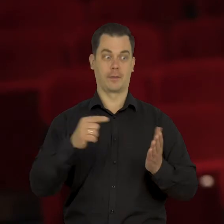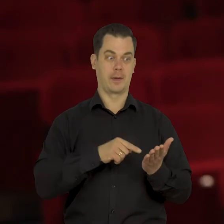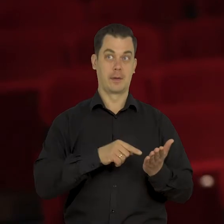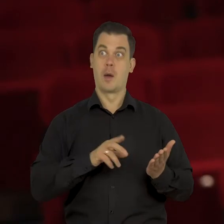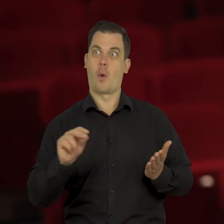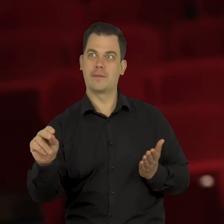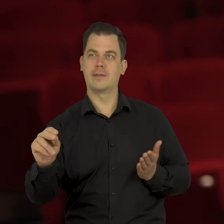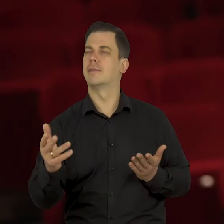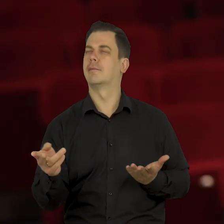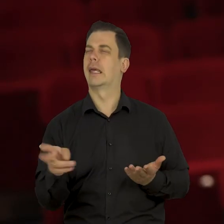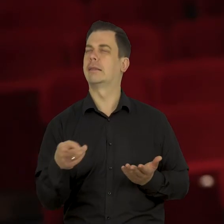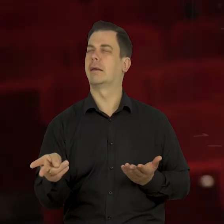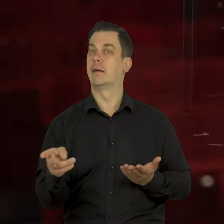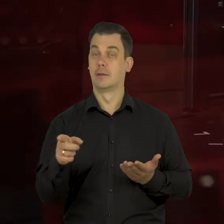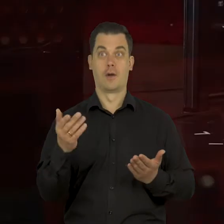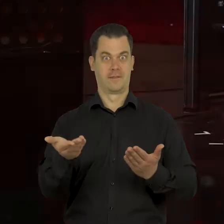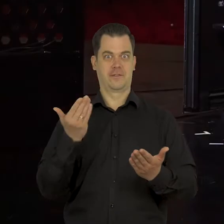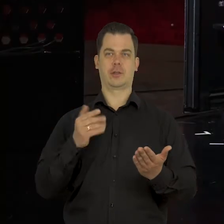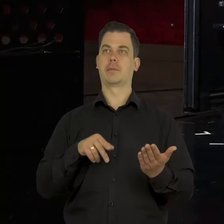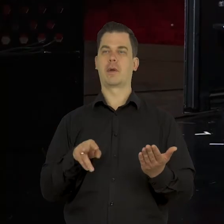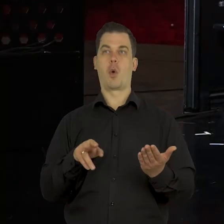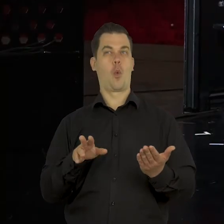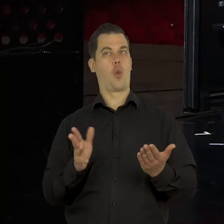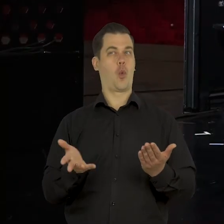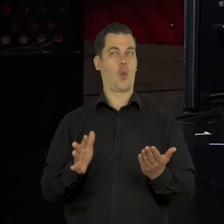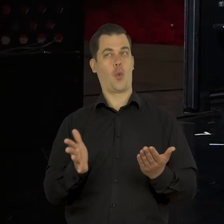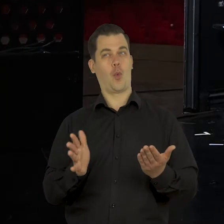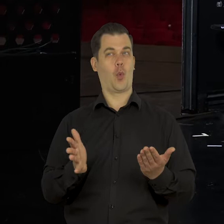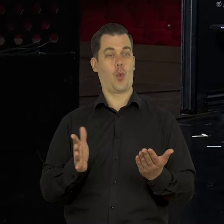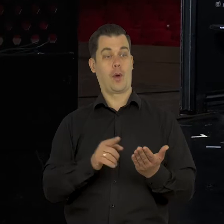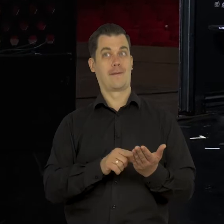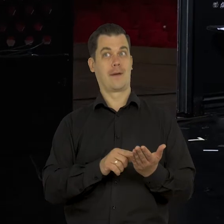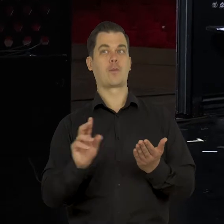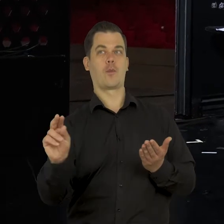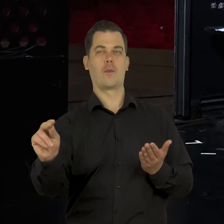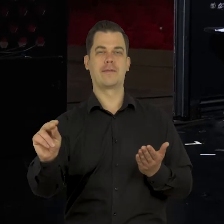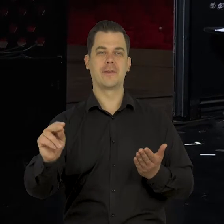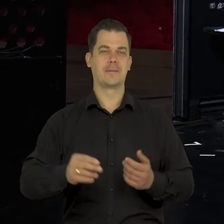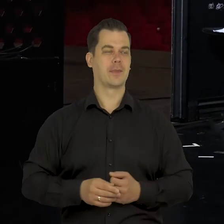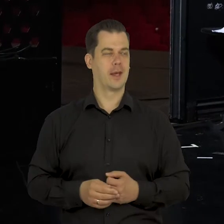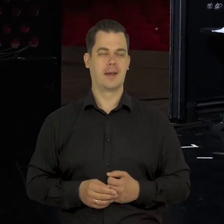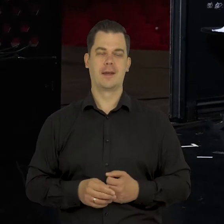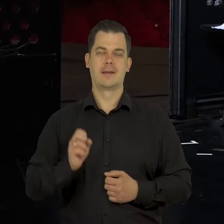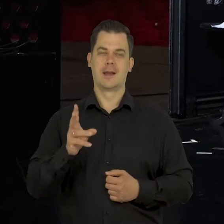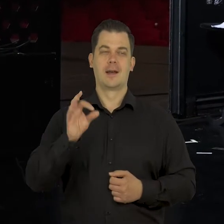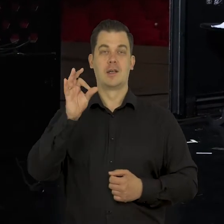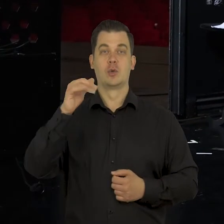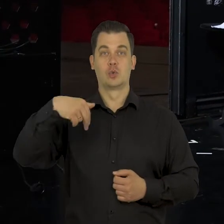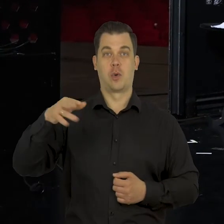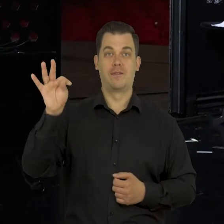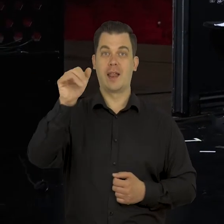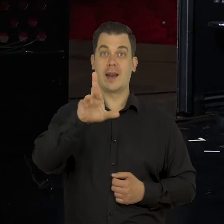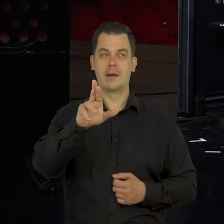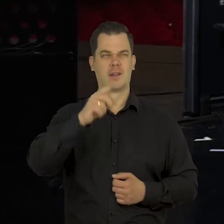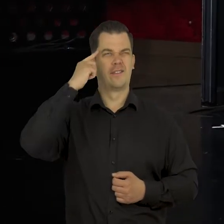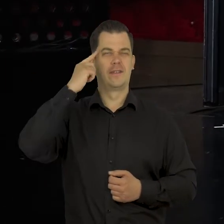Pani się uruchamia, czy Pani już widzi wcześniej, że oj, chyba będę potrzebna. Tak, dobry sufler myślę, że